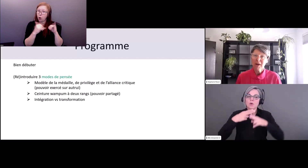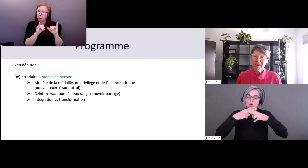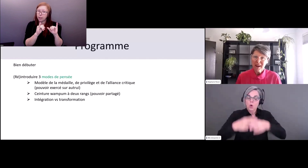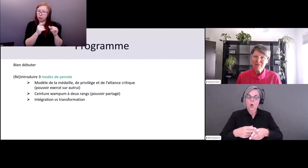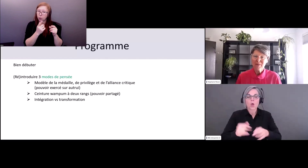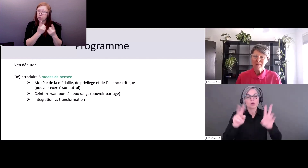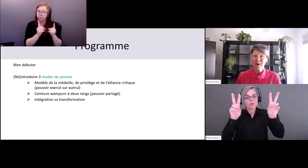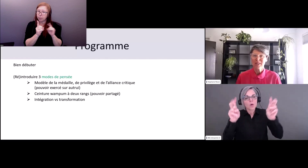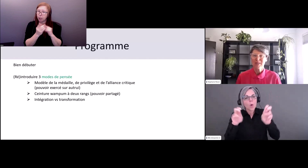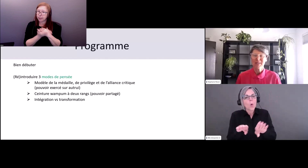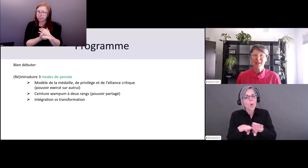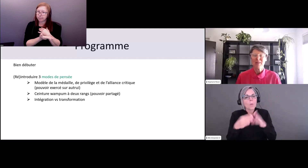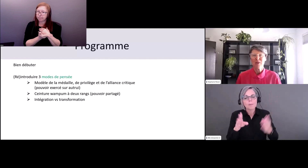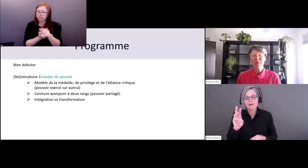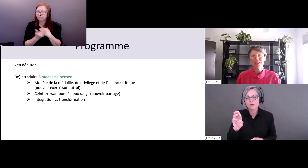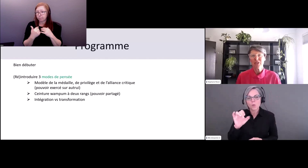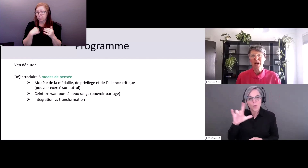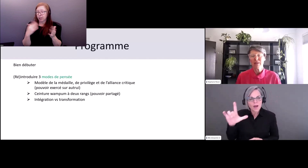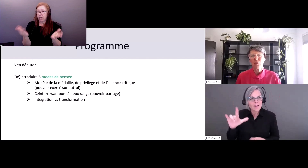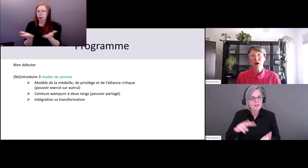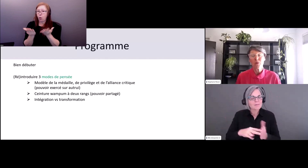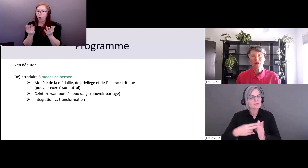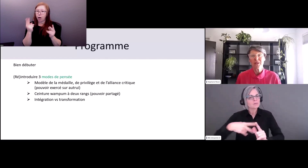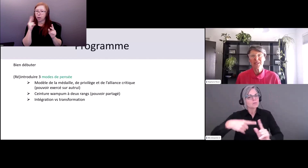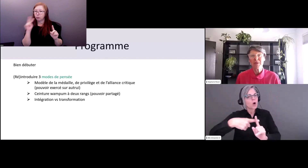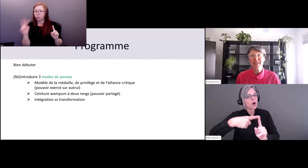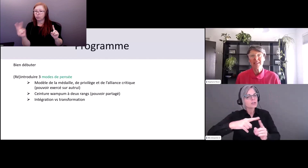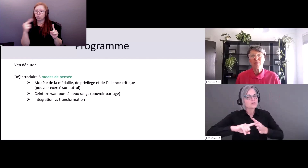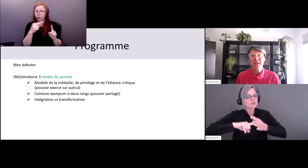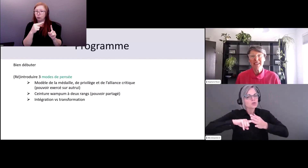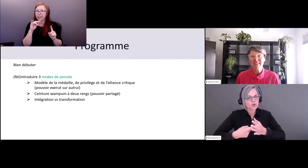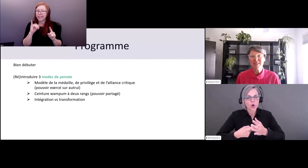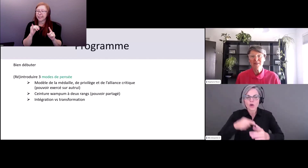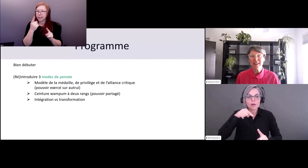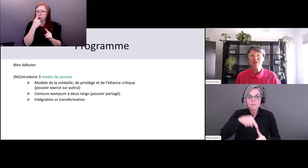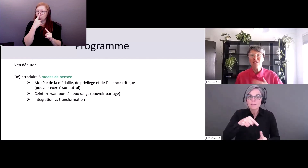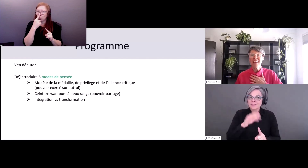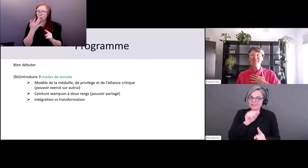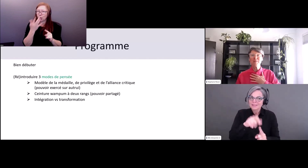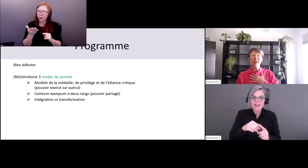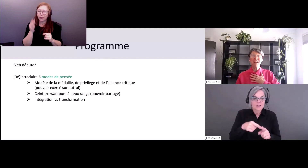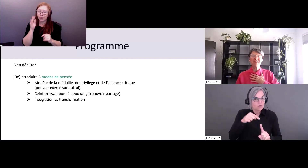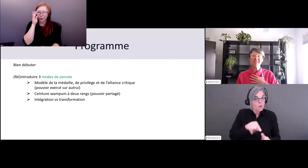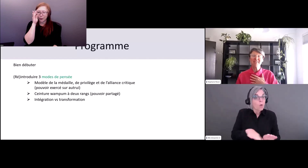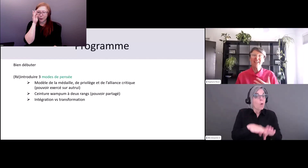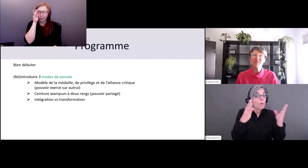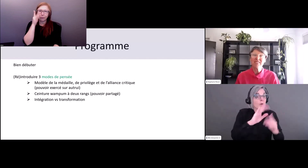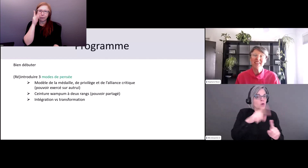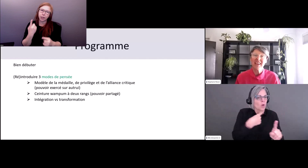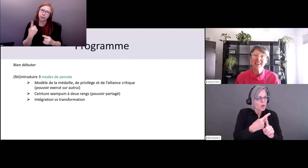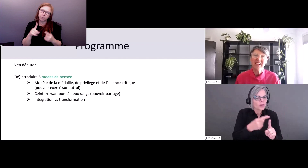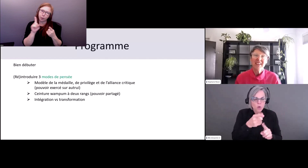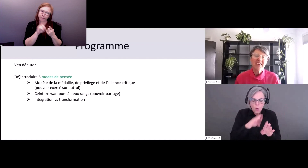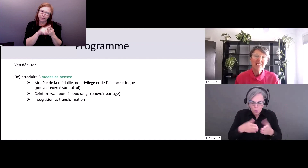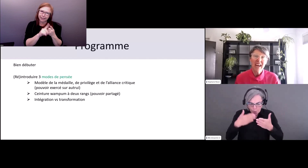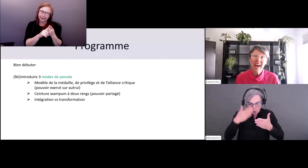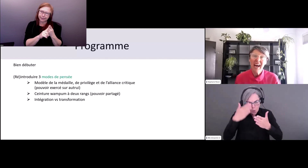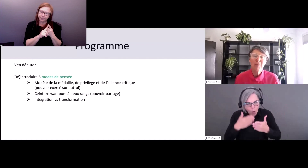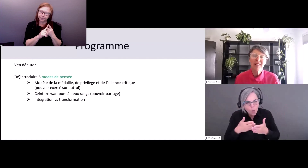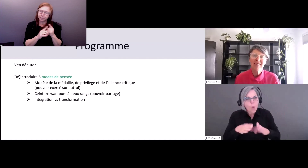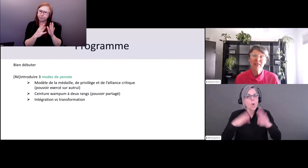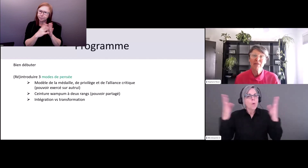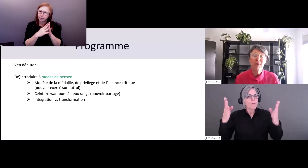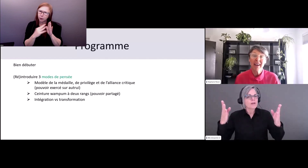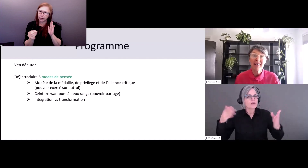c'est aujourd'hui, donc comment bien débuter, ça fait partie du travail, donc comment